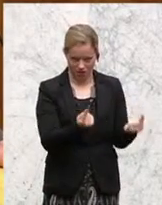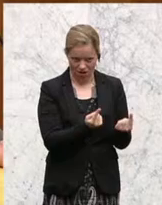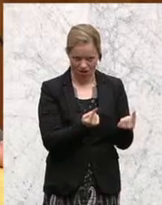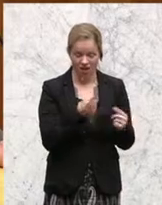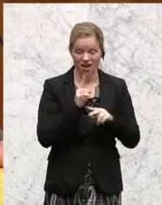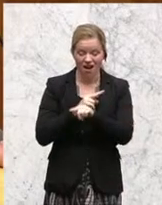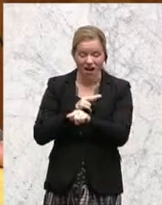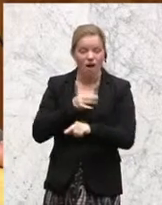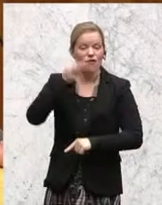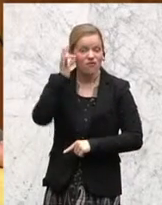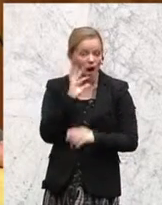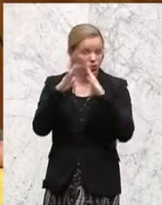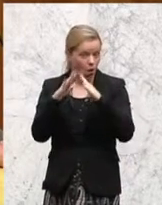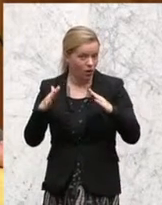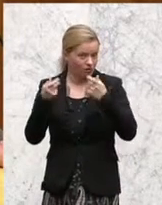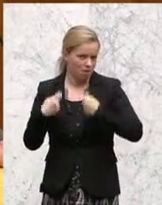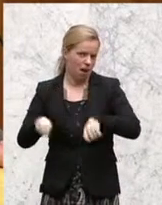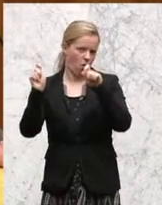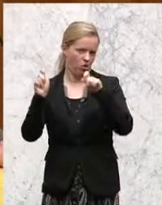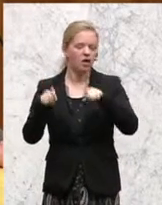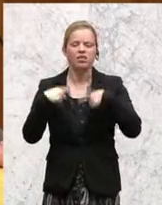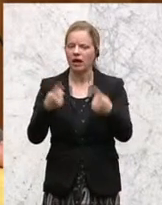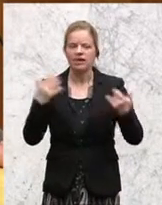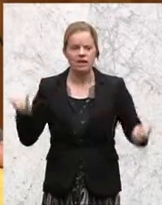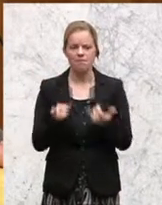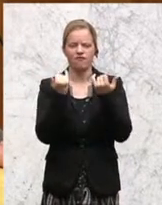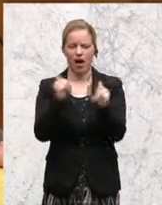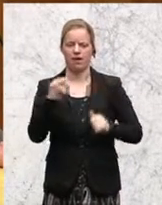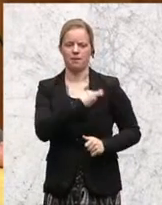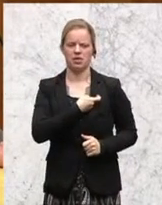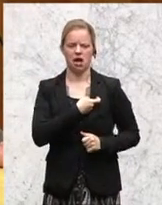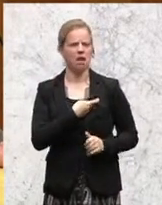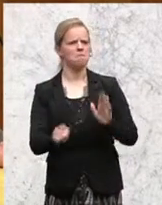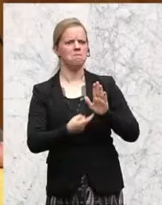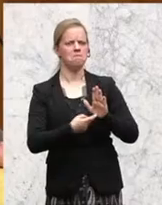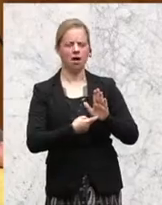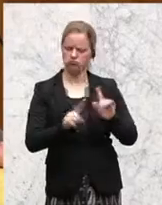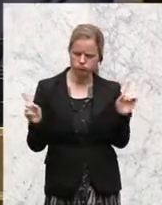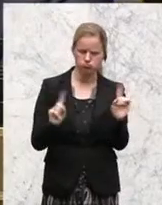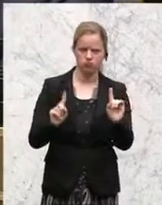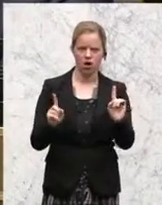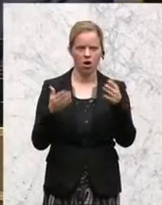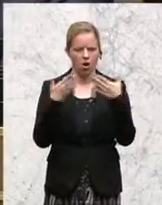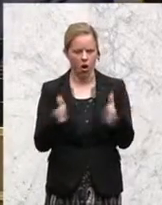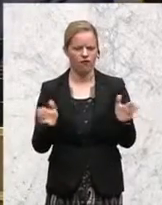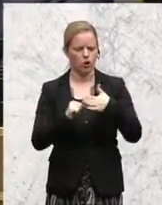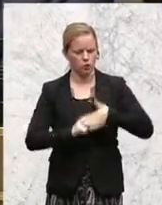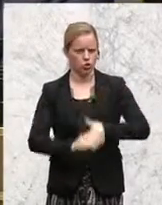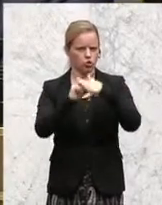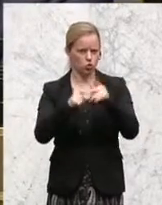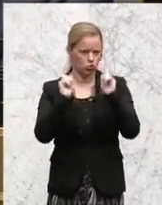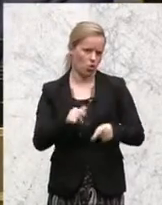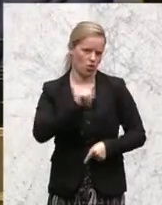Frauenhäuser gebaut werden, treten Freiheitliche auf und verlangen, dass es keine öffentlichen Unterstützungen